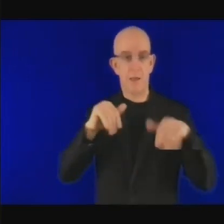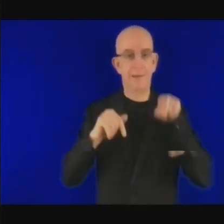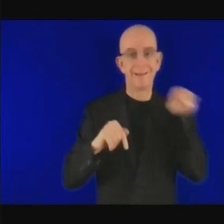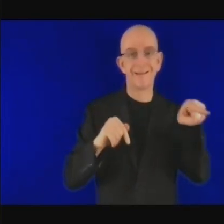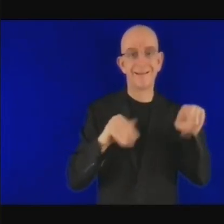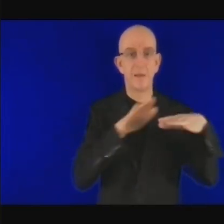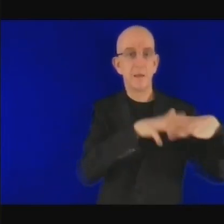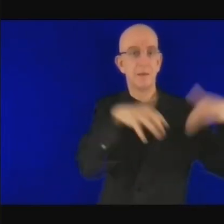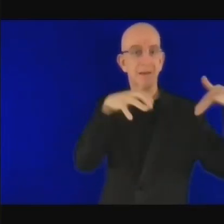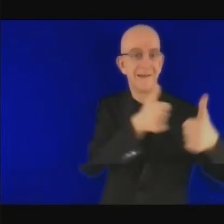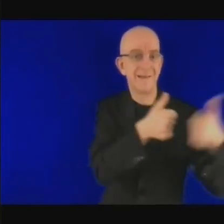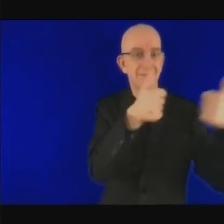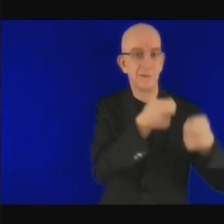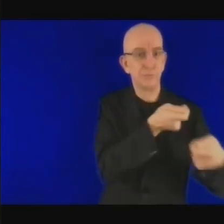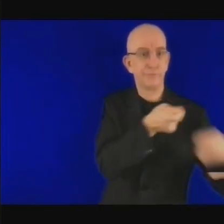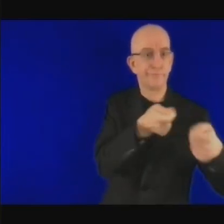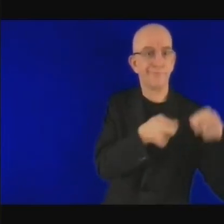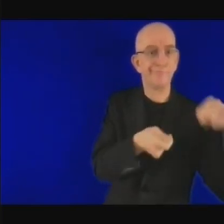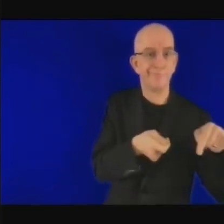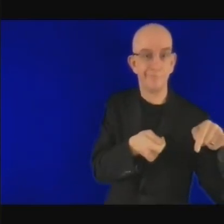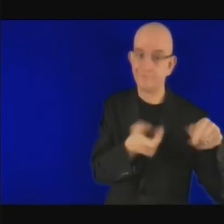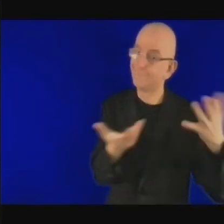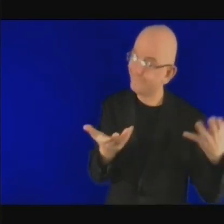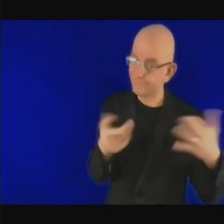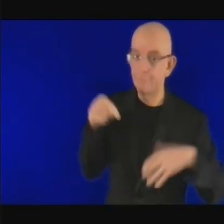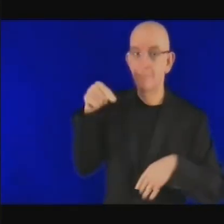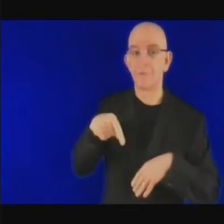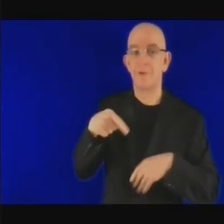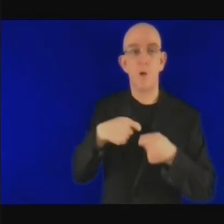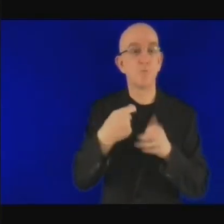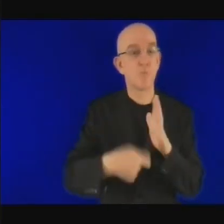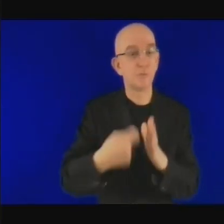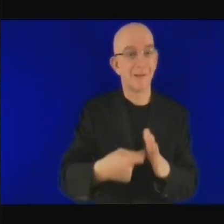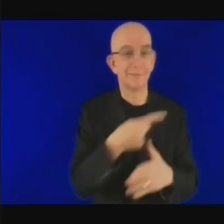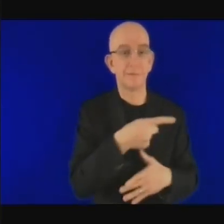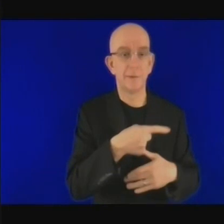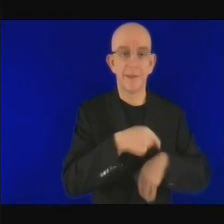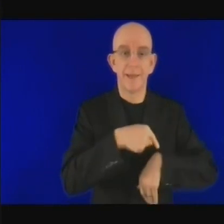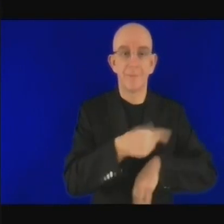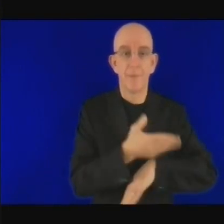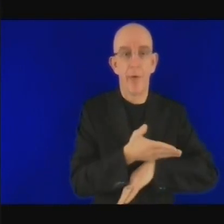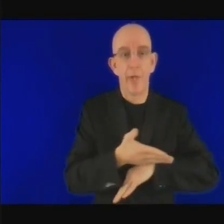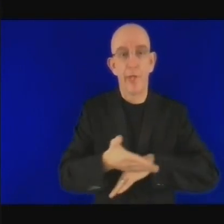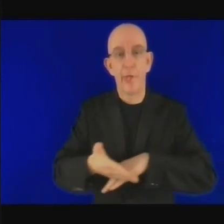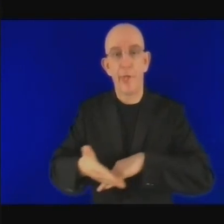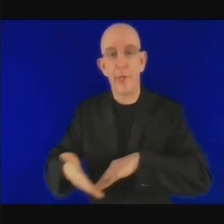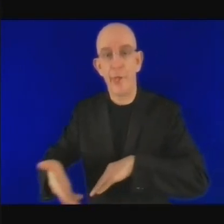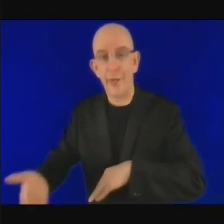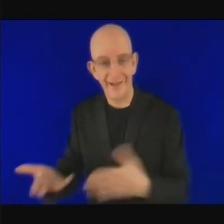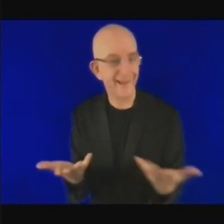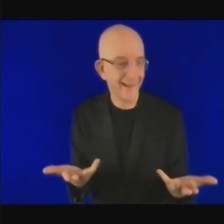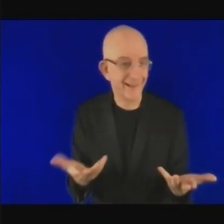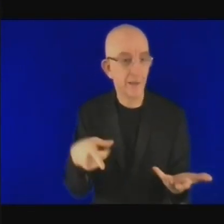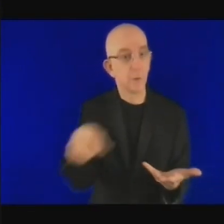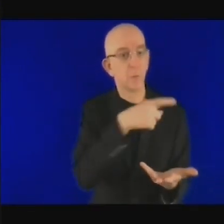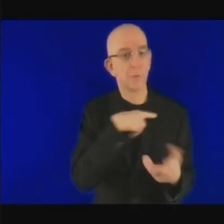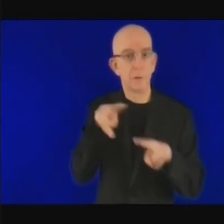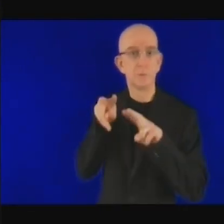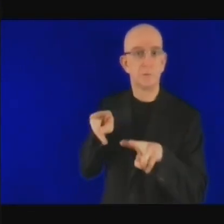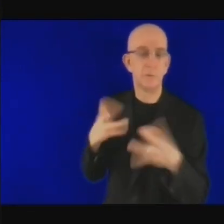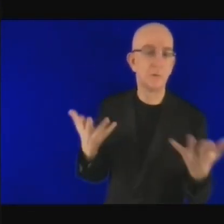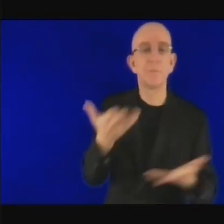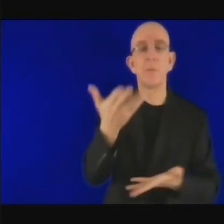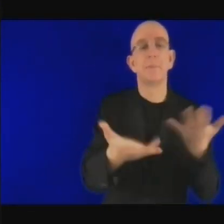'un dit je veux mettre en place un projet de 150 mégawatts en énergie solaire ça commence aujourd'hui et bien en fait votre